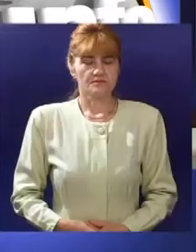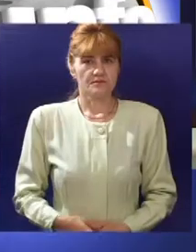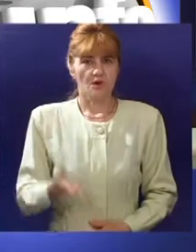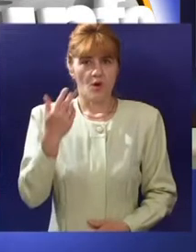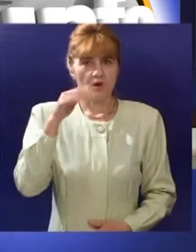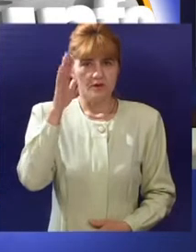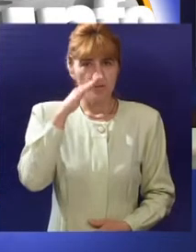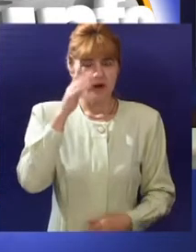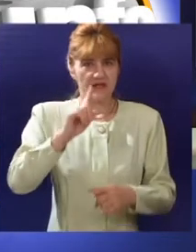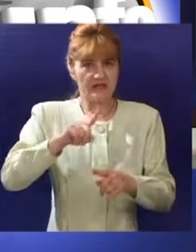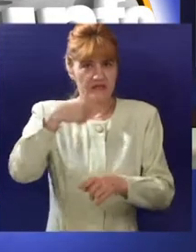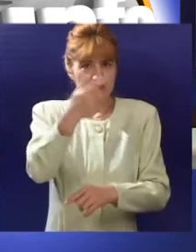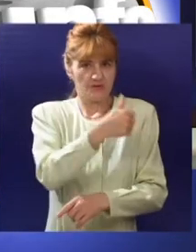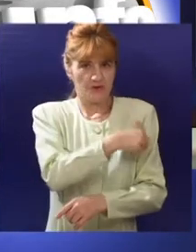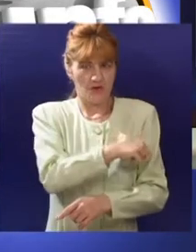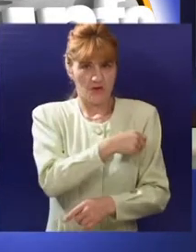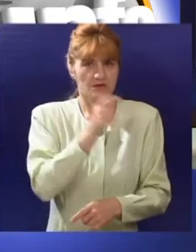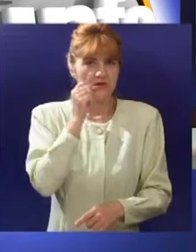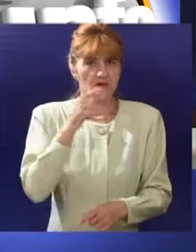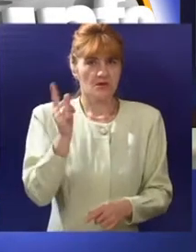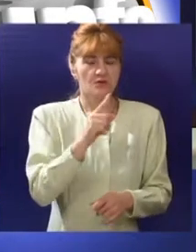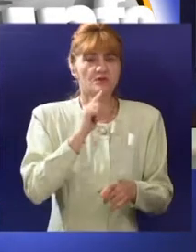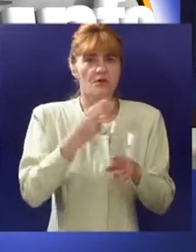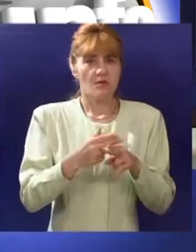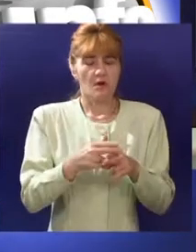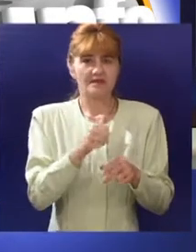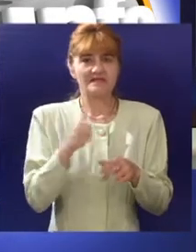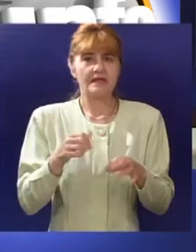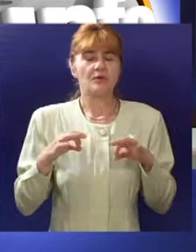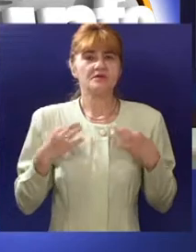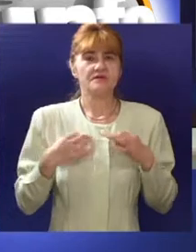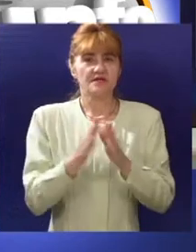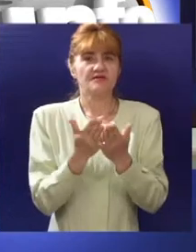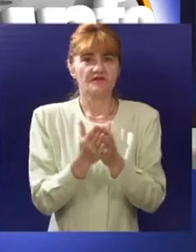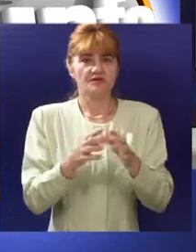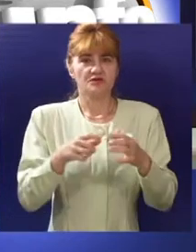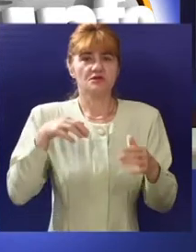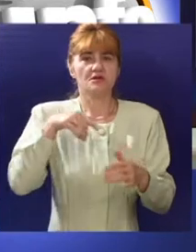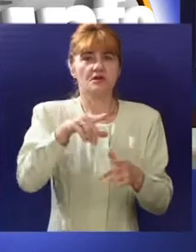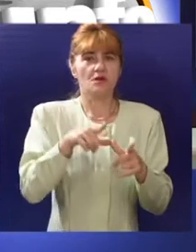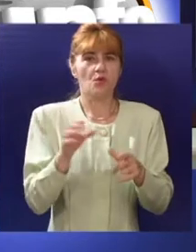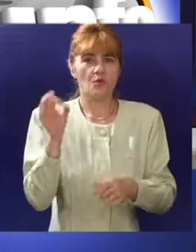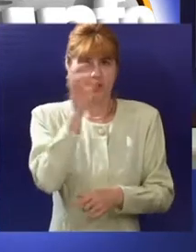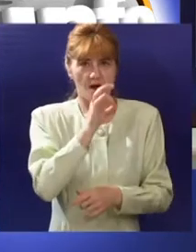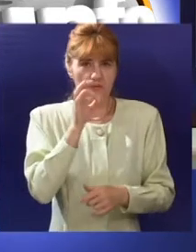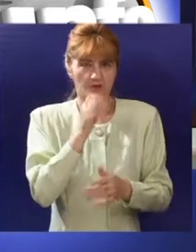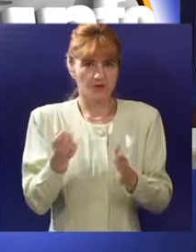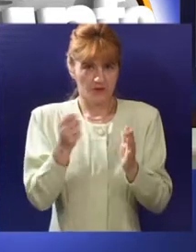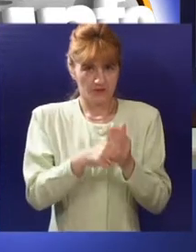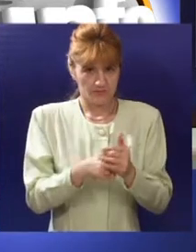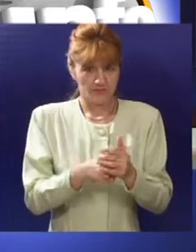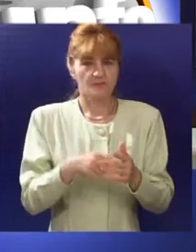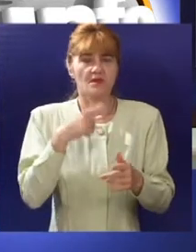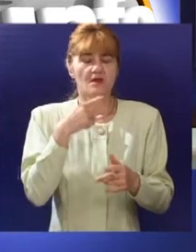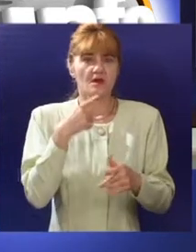Od marta sledeće godine pacijenti će samo sa zdravstvenom knjižicom podizati lekove u apotekama, najavio je u Subotici